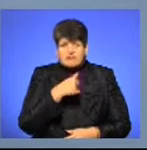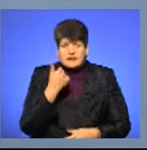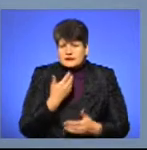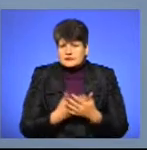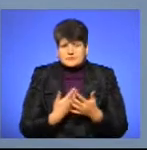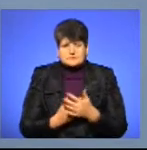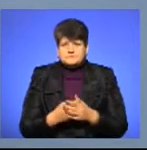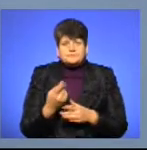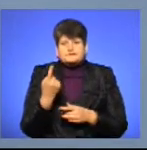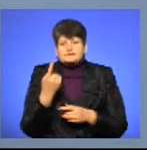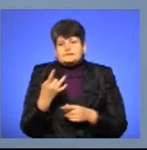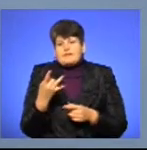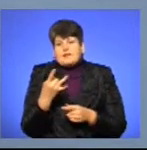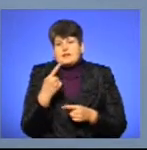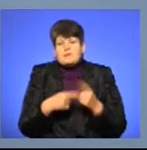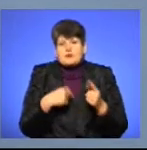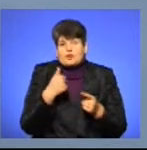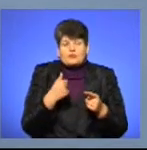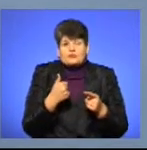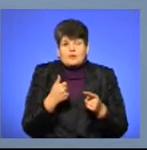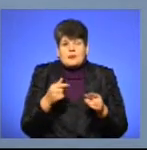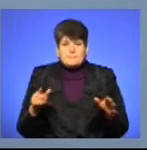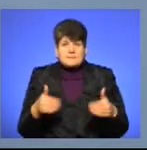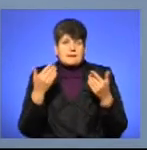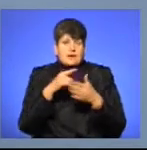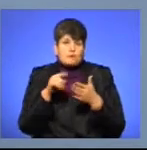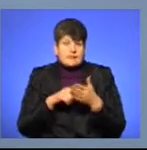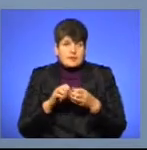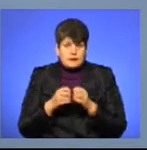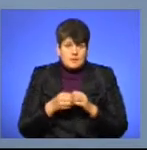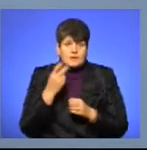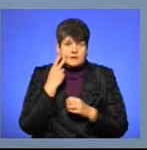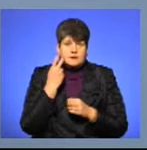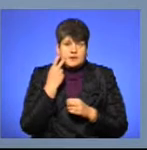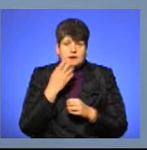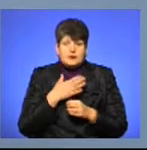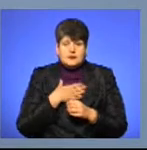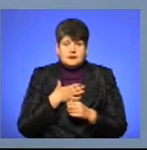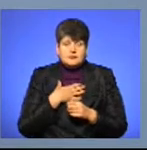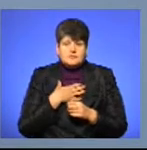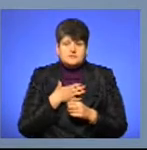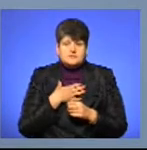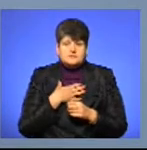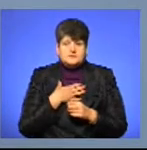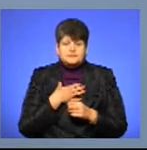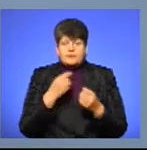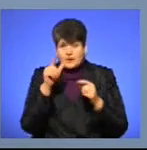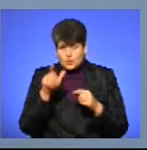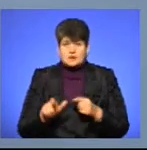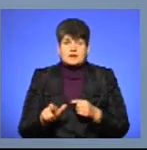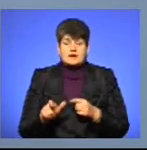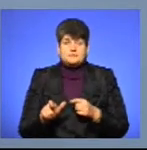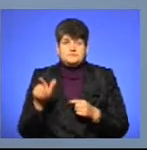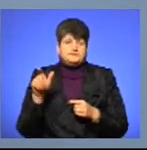у півроку піднімають будь-які проблемні питання, а постійно. А наше, чисто людське,